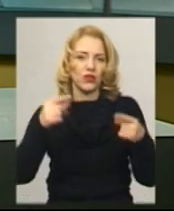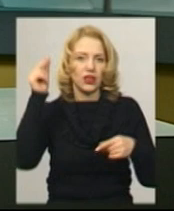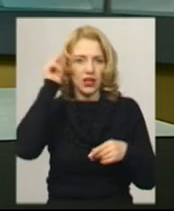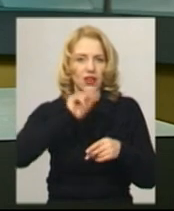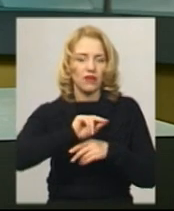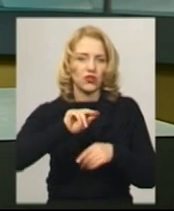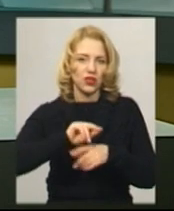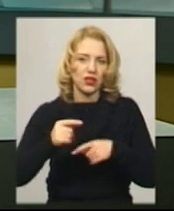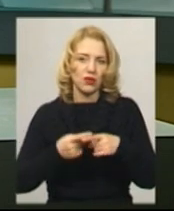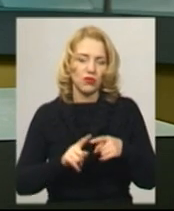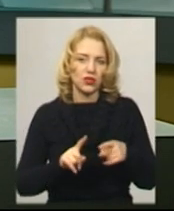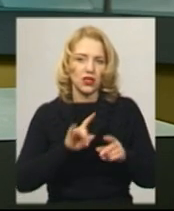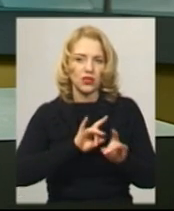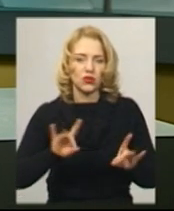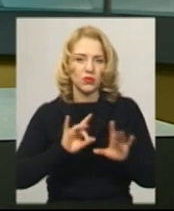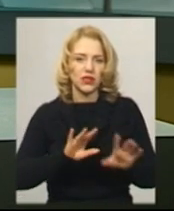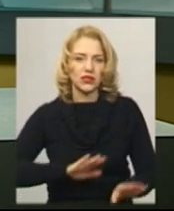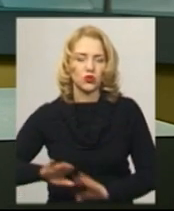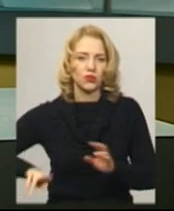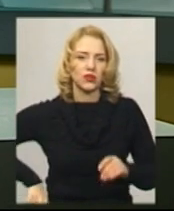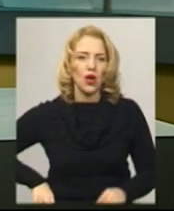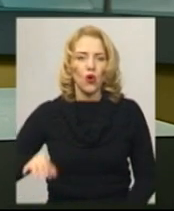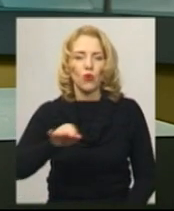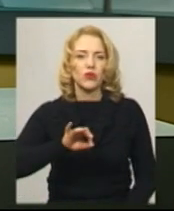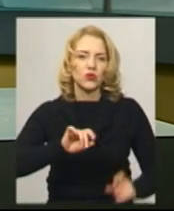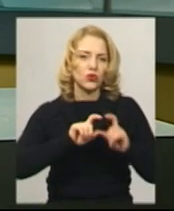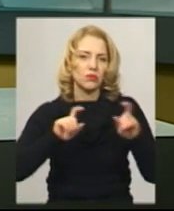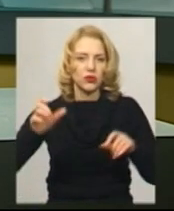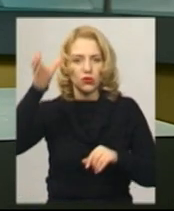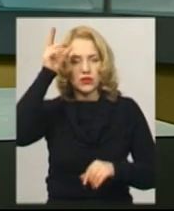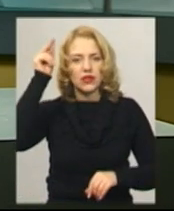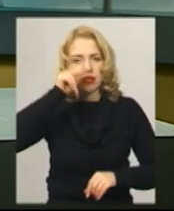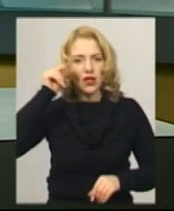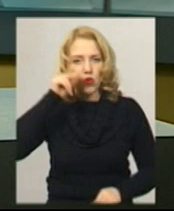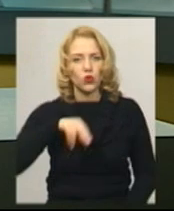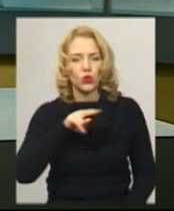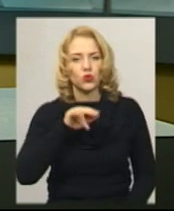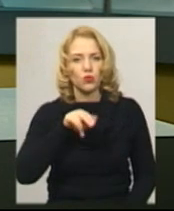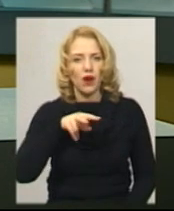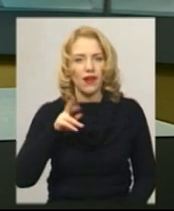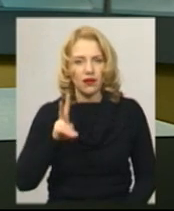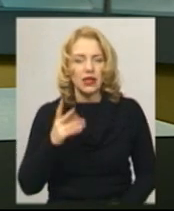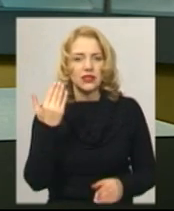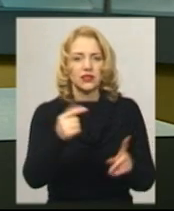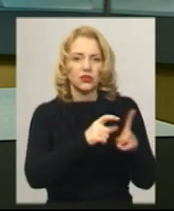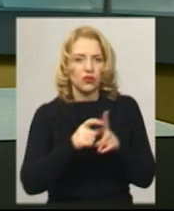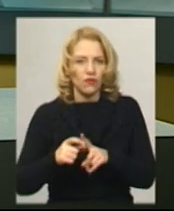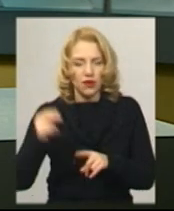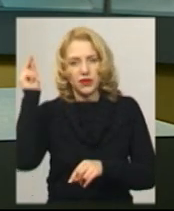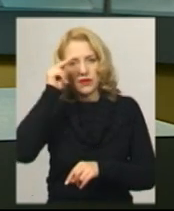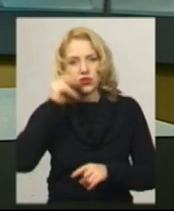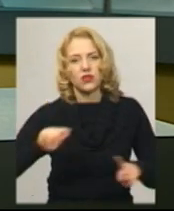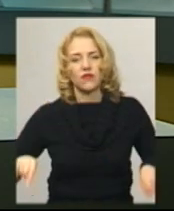Суспільному розповіла заступниця директора обласного департаменту освіти та науки Тетяна Дупляк. За її словами, навчання